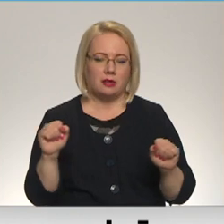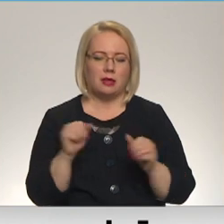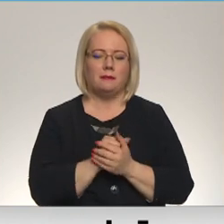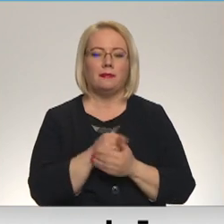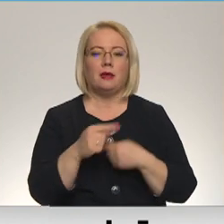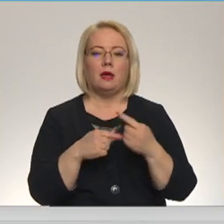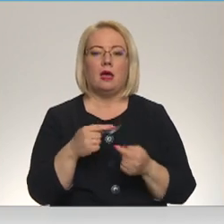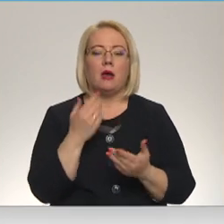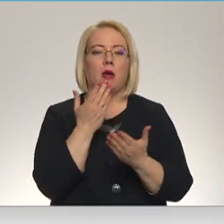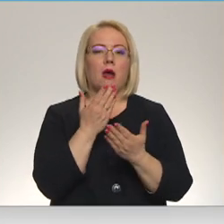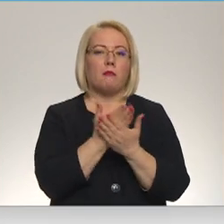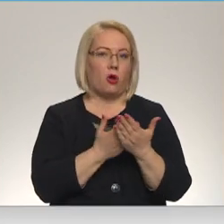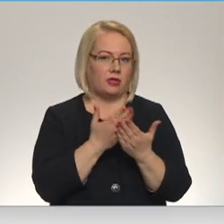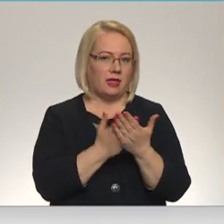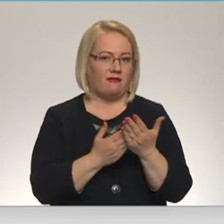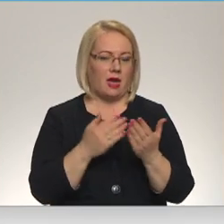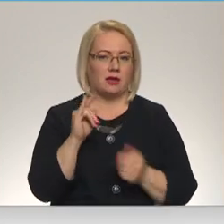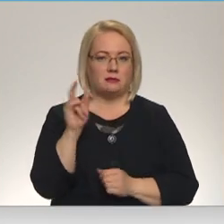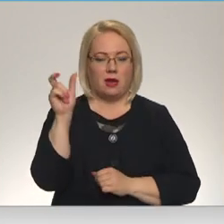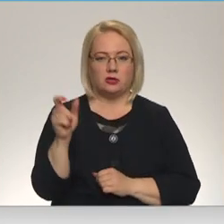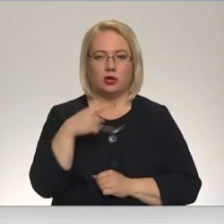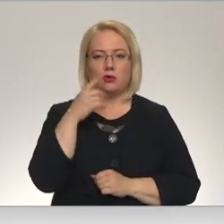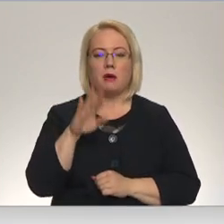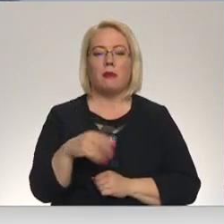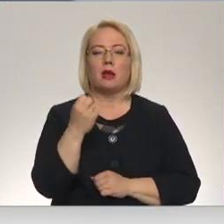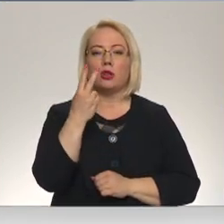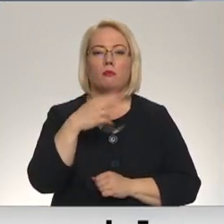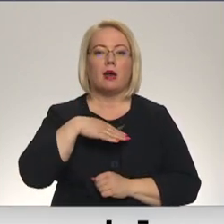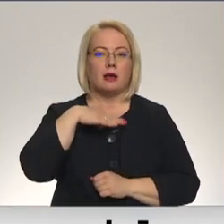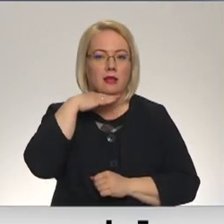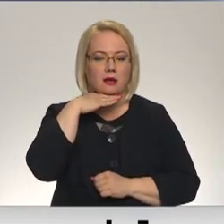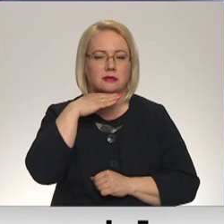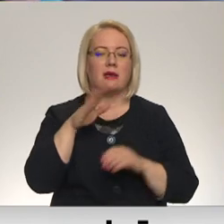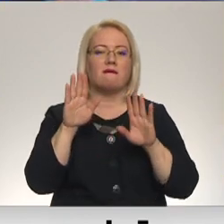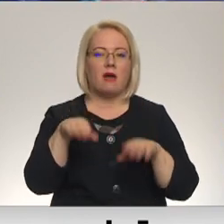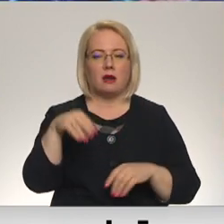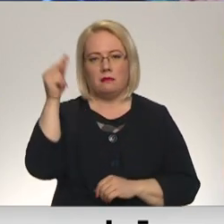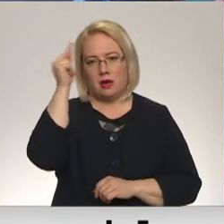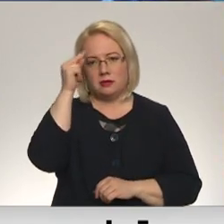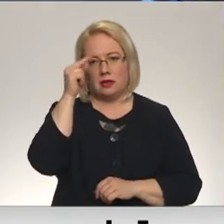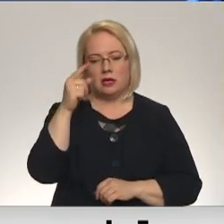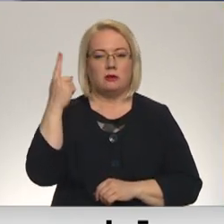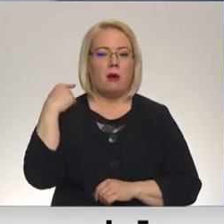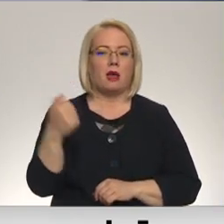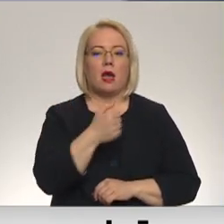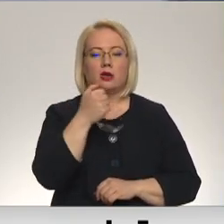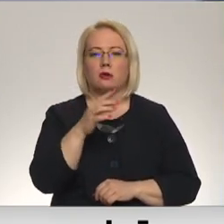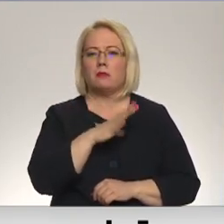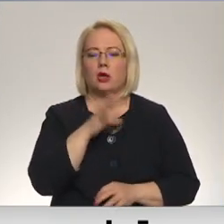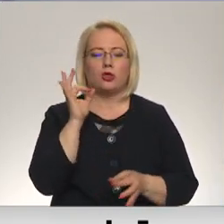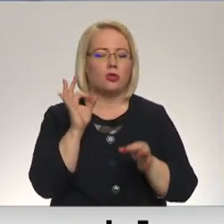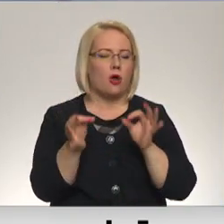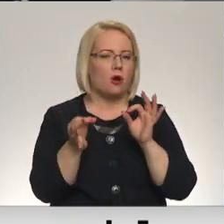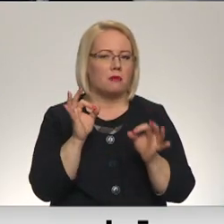bērns, es runāju šobrīd par 12. klasi, var mācīties. Pagājuši gadu bija ļoti normāli